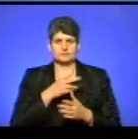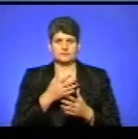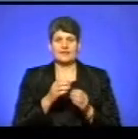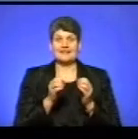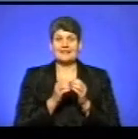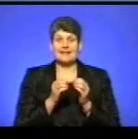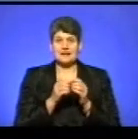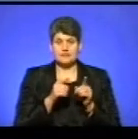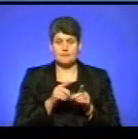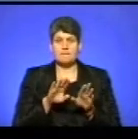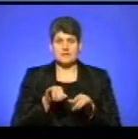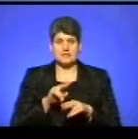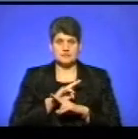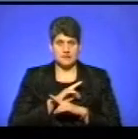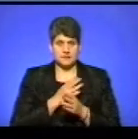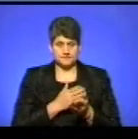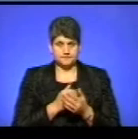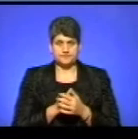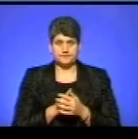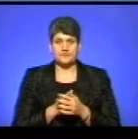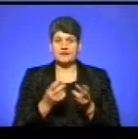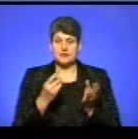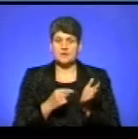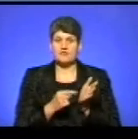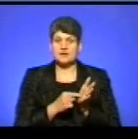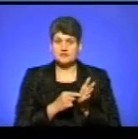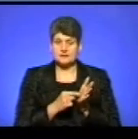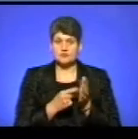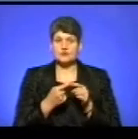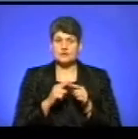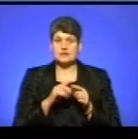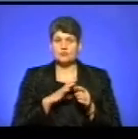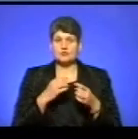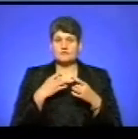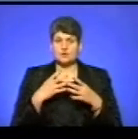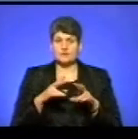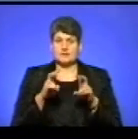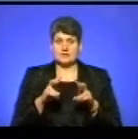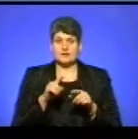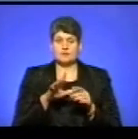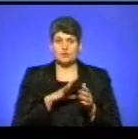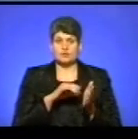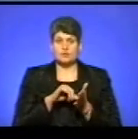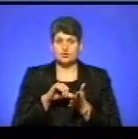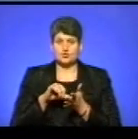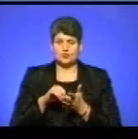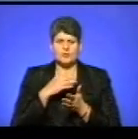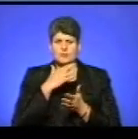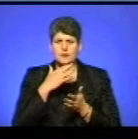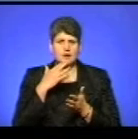10 з них посмертно. Варто вказати, що це було урочисто засідання, і там було присутні дуже багато